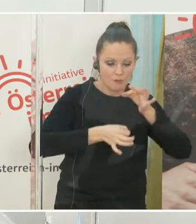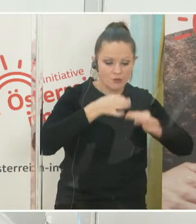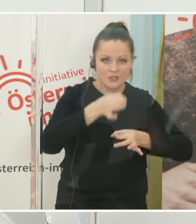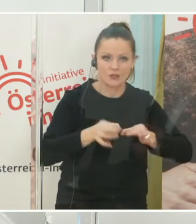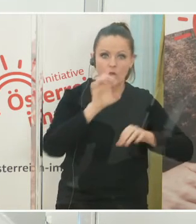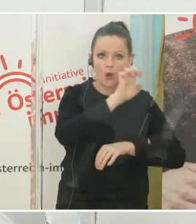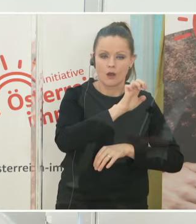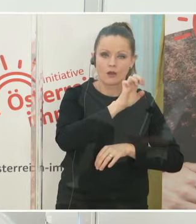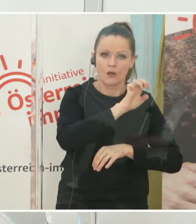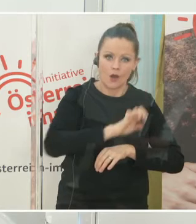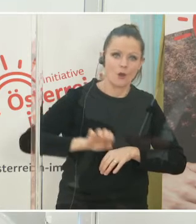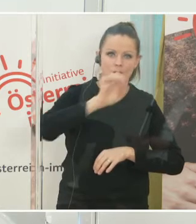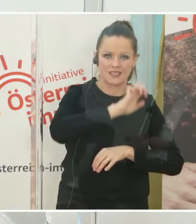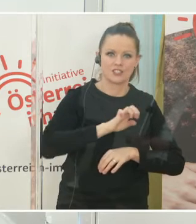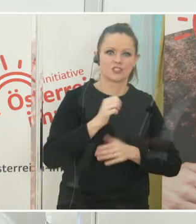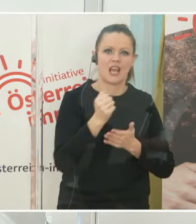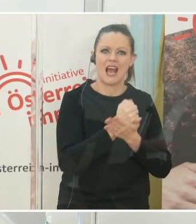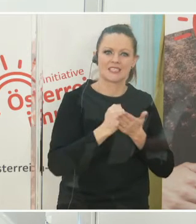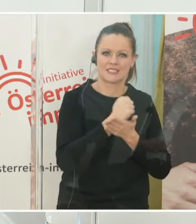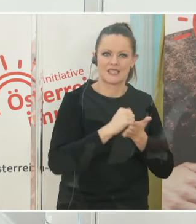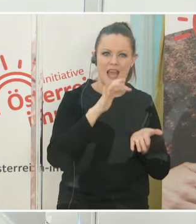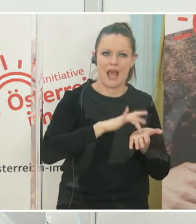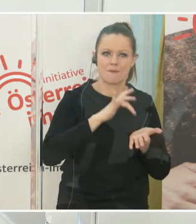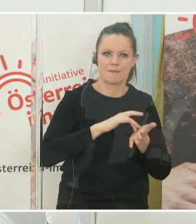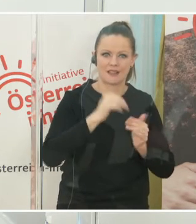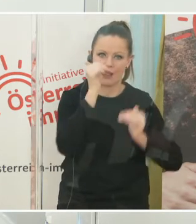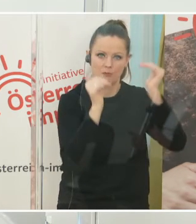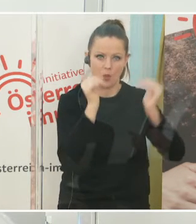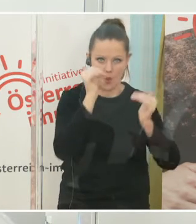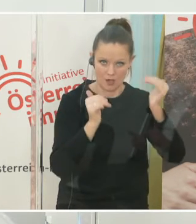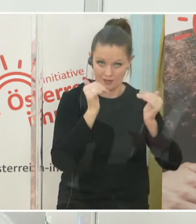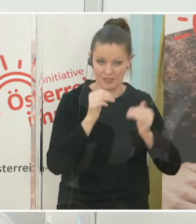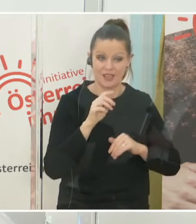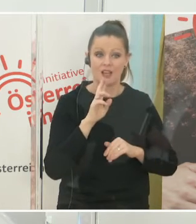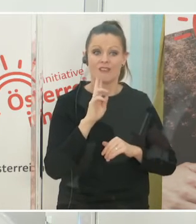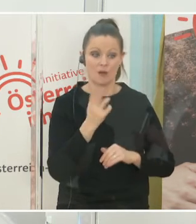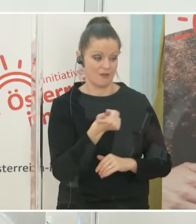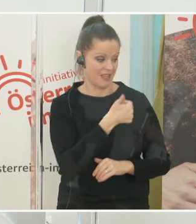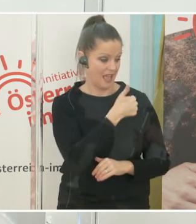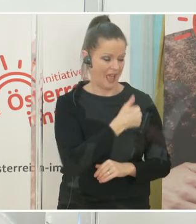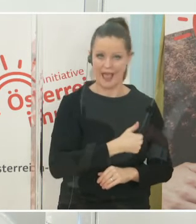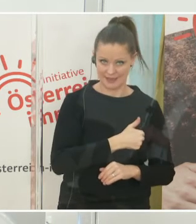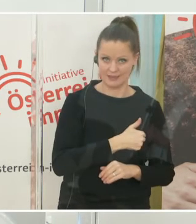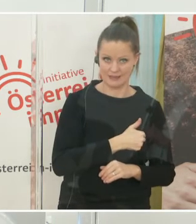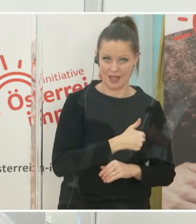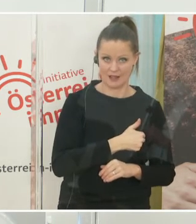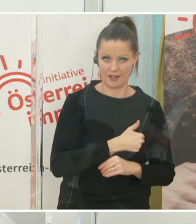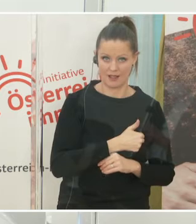Arzneimittelbehörde und auch in den anderen Behörden. Nämlich, dass hier auf der einen Seite sehr viele